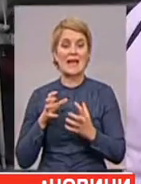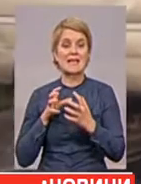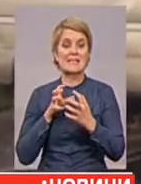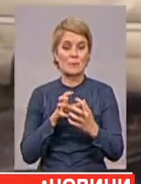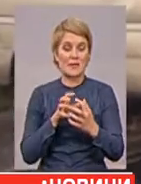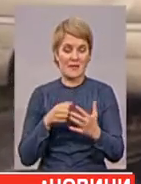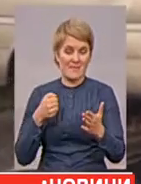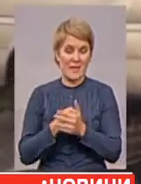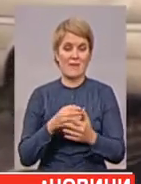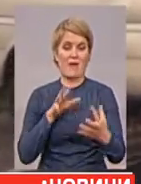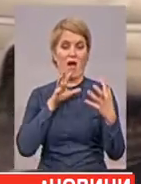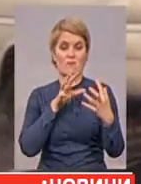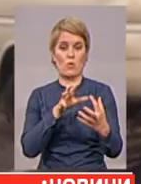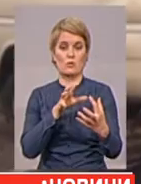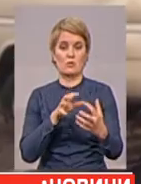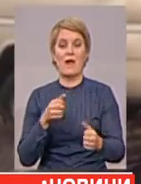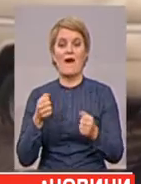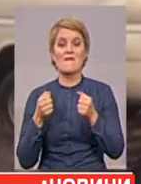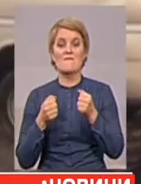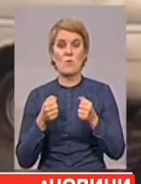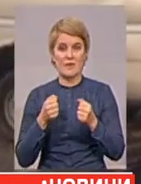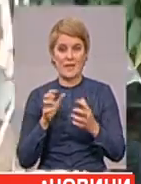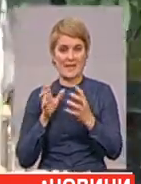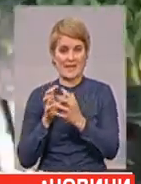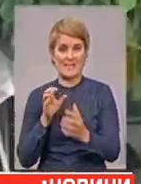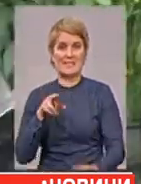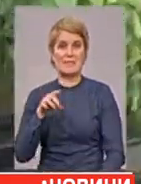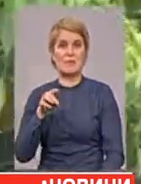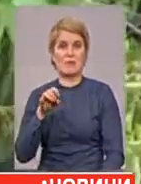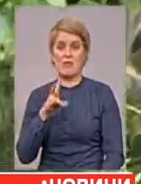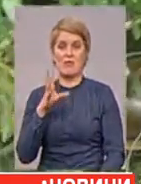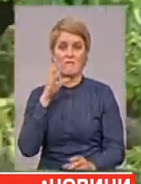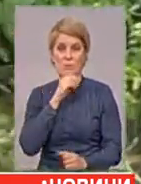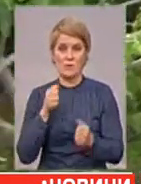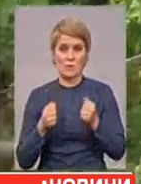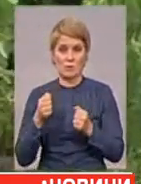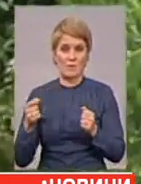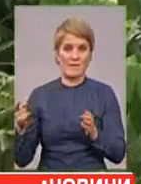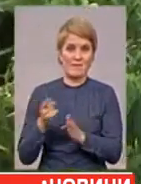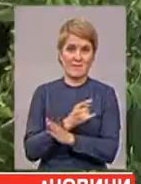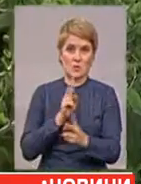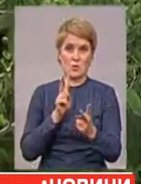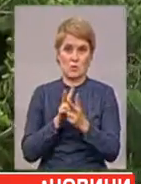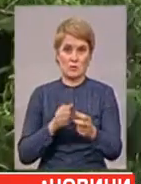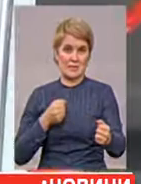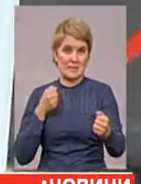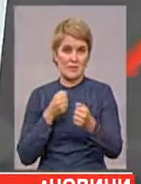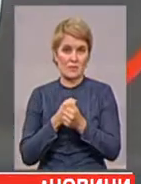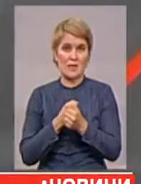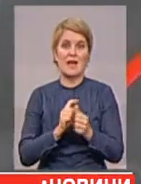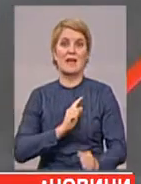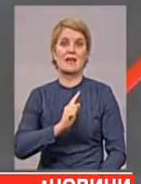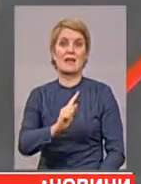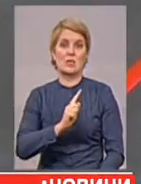За попередніми даними, саме водій спринтера не впорався із керуванням, виїхав на зустрічну смугу і зіштовхнувся із рейсовим